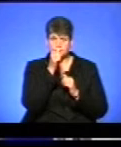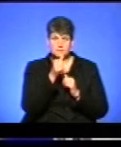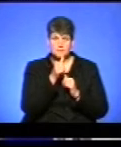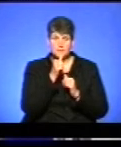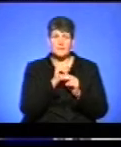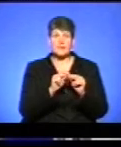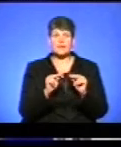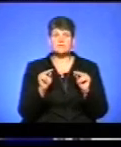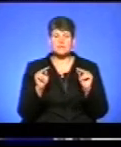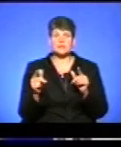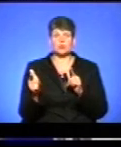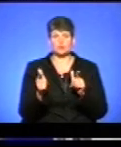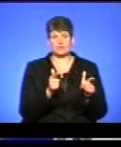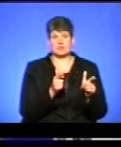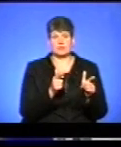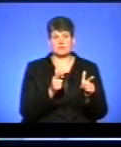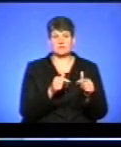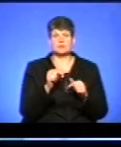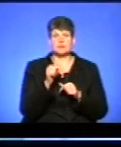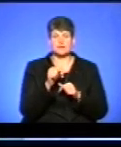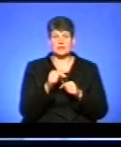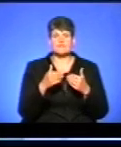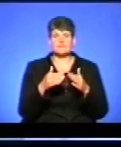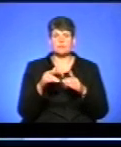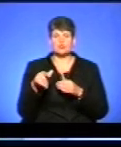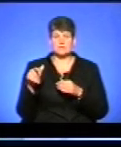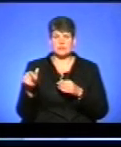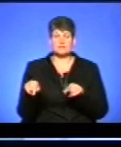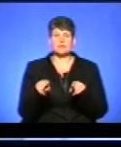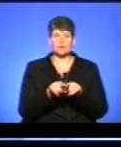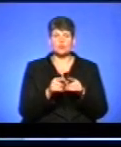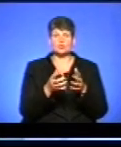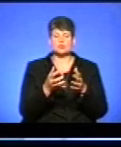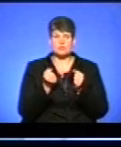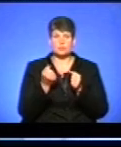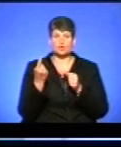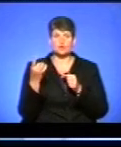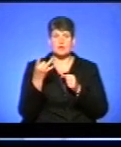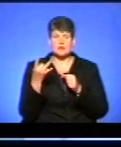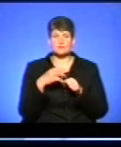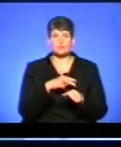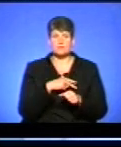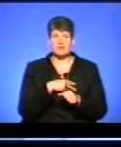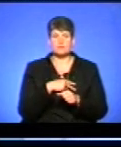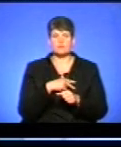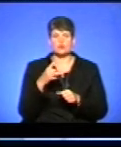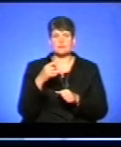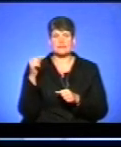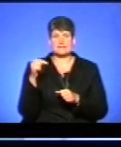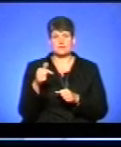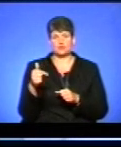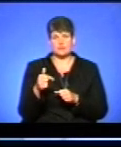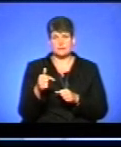вчителі, які готували таких нам випускників, також отримують одноразову премію у розмірі тисячу гривень.